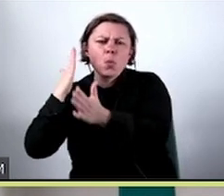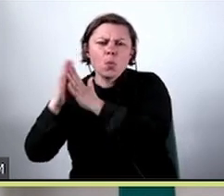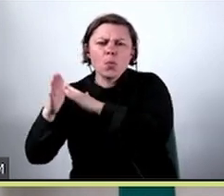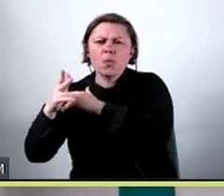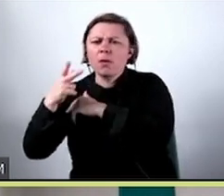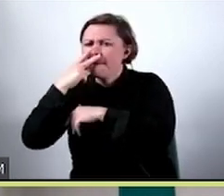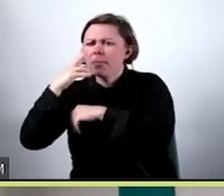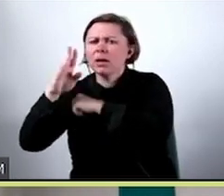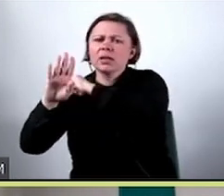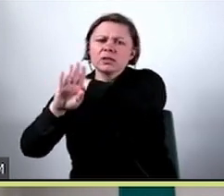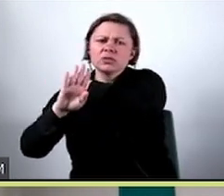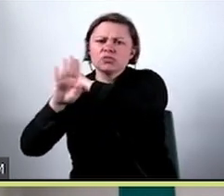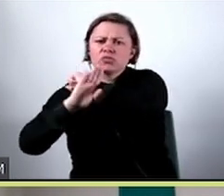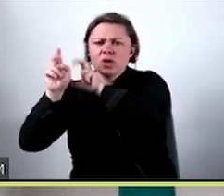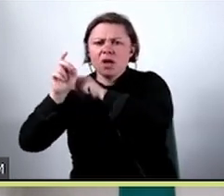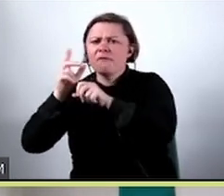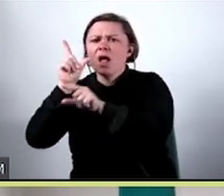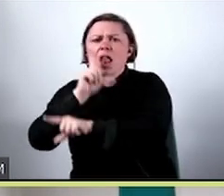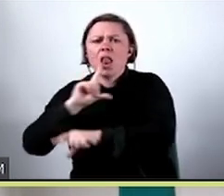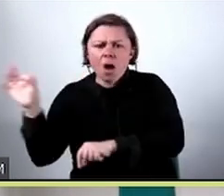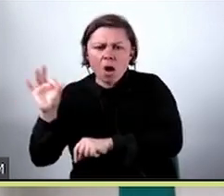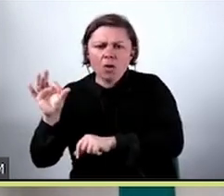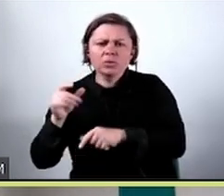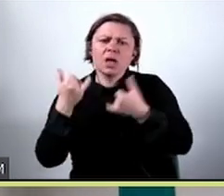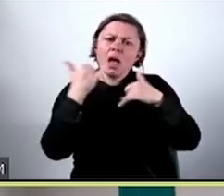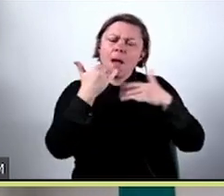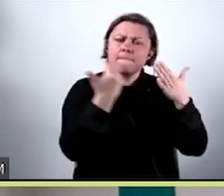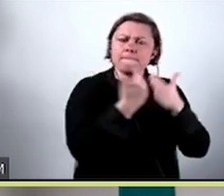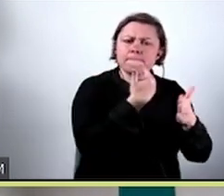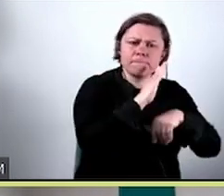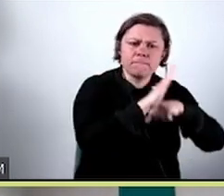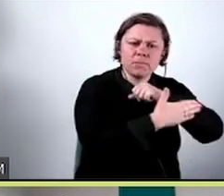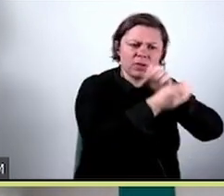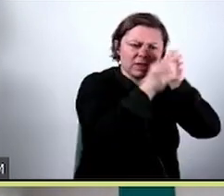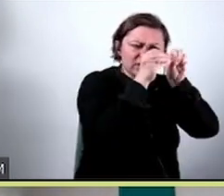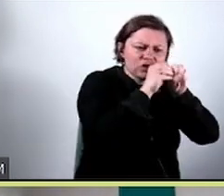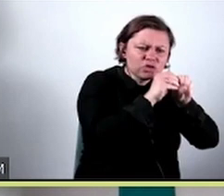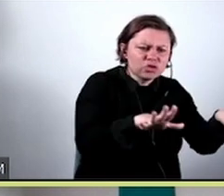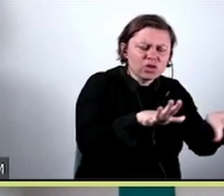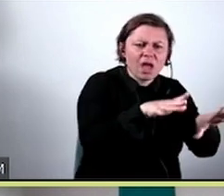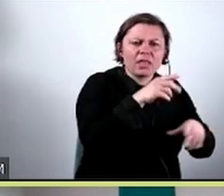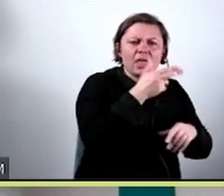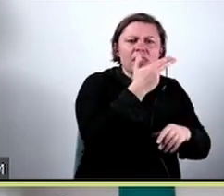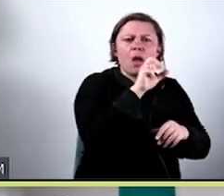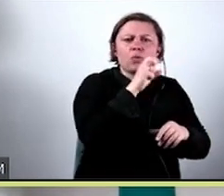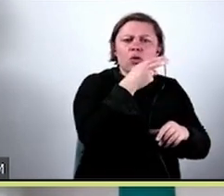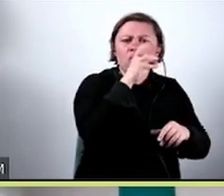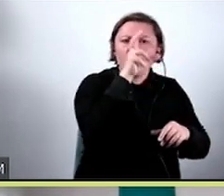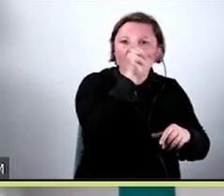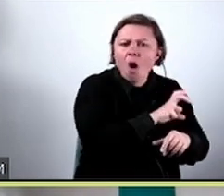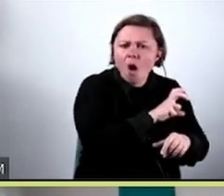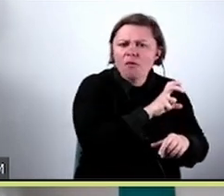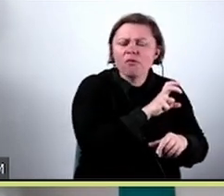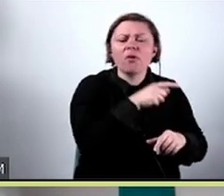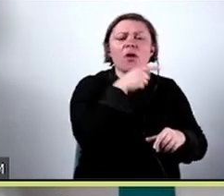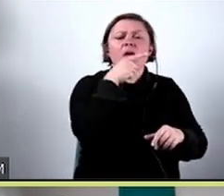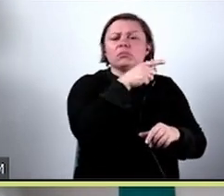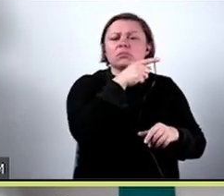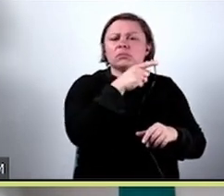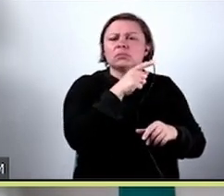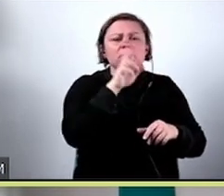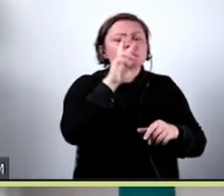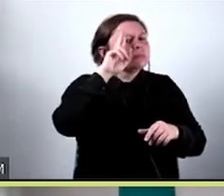drzewach losowych, a zupełnie inaczej dla modeli, które są oparte na sieciach neuronowych i deep learningu, gdzie praktycznie takiej